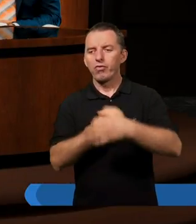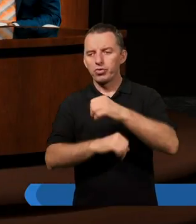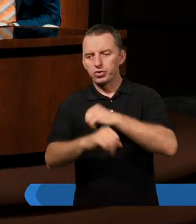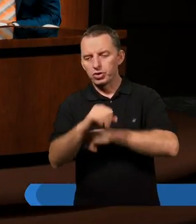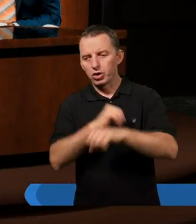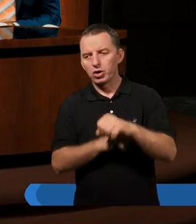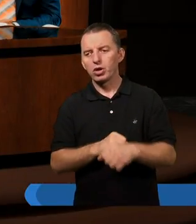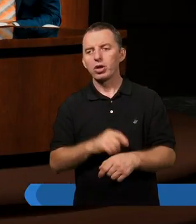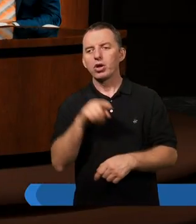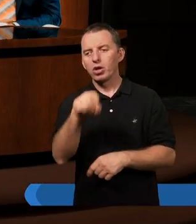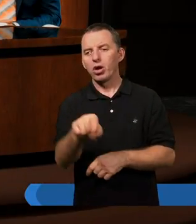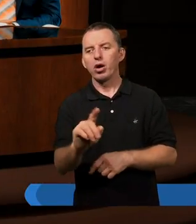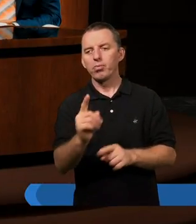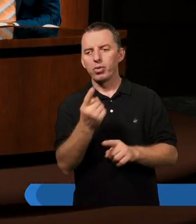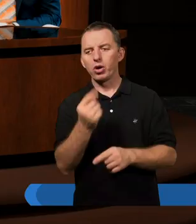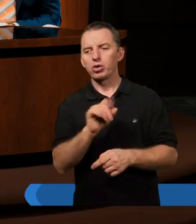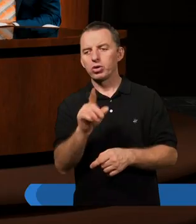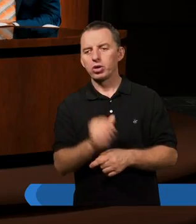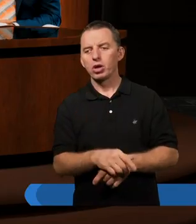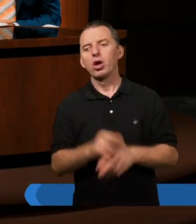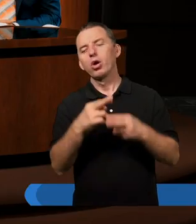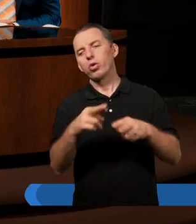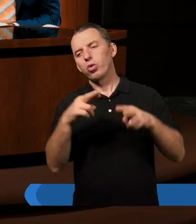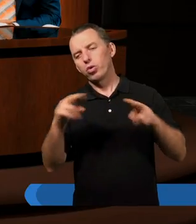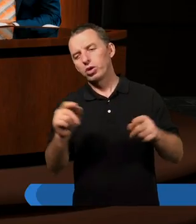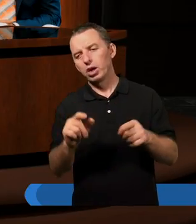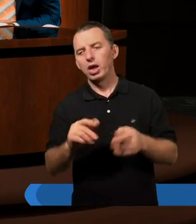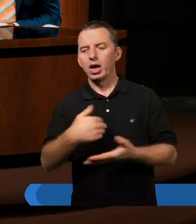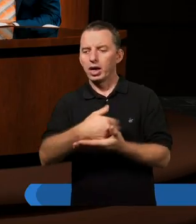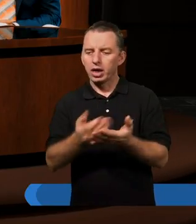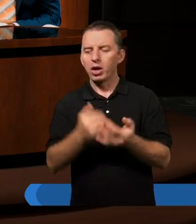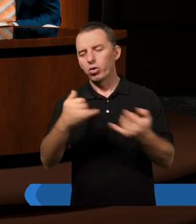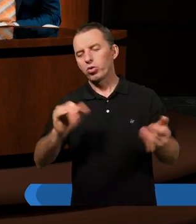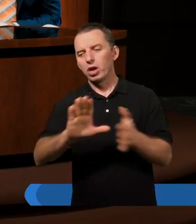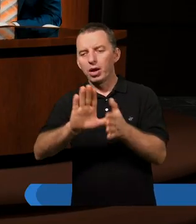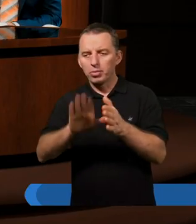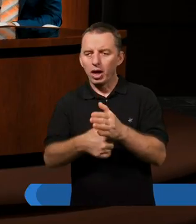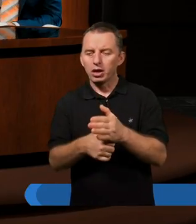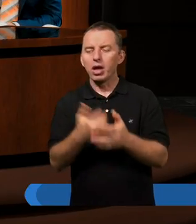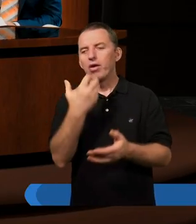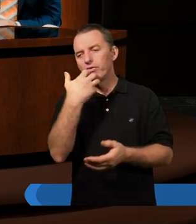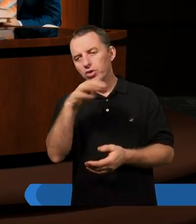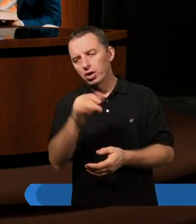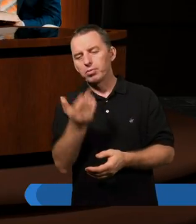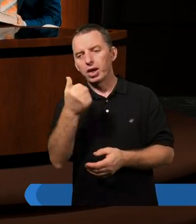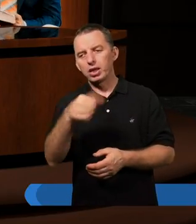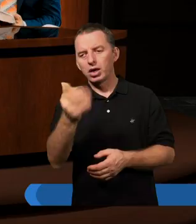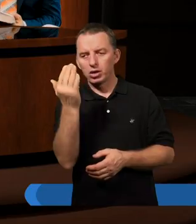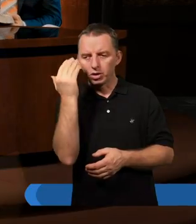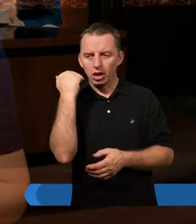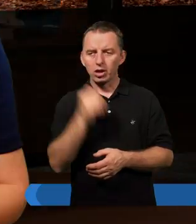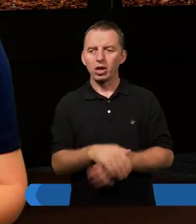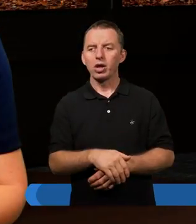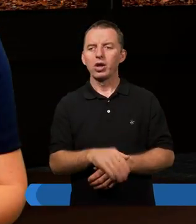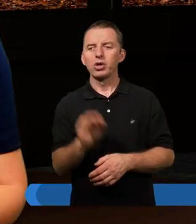Wiemy, że Paweł chodził po różnych krajach, po różnych miastach. Wcześniej, parę tygodni temu, tydzień temu